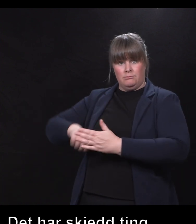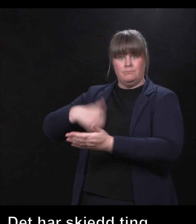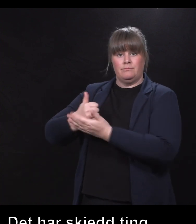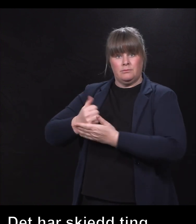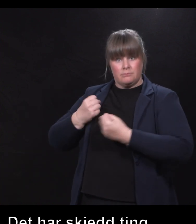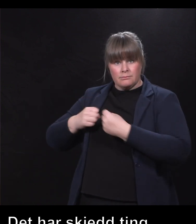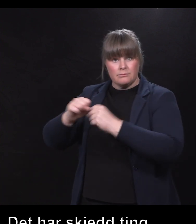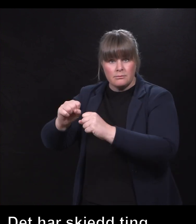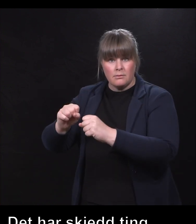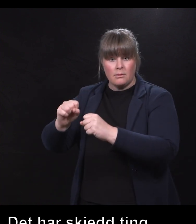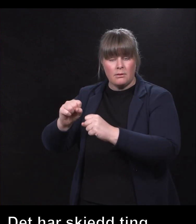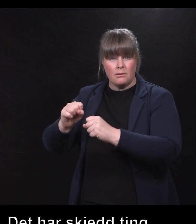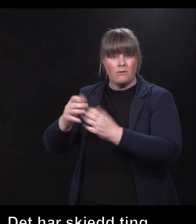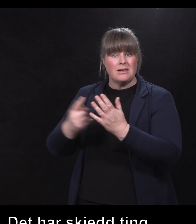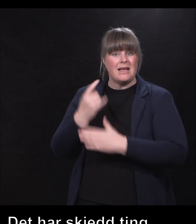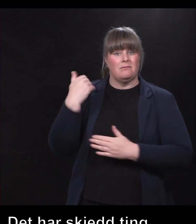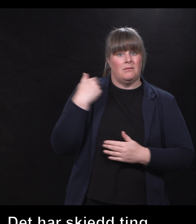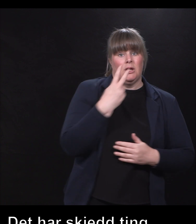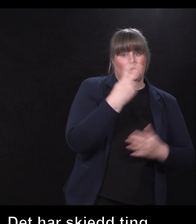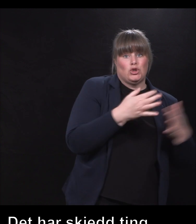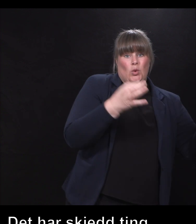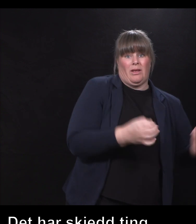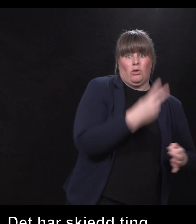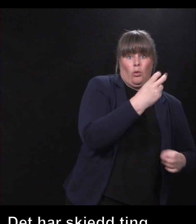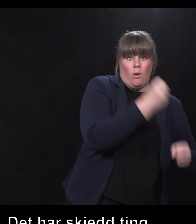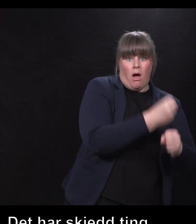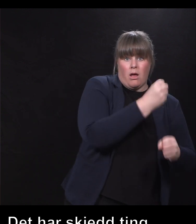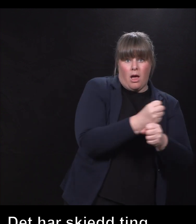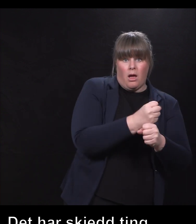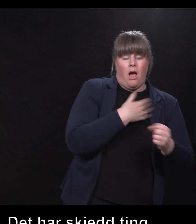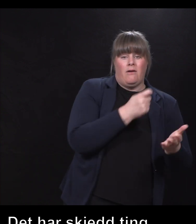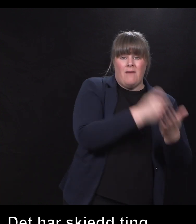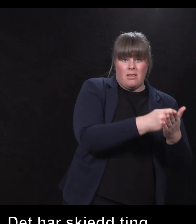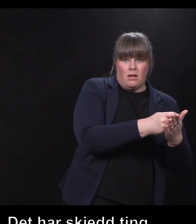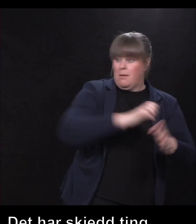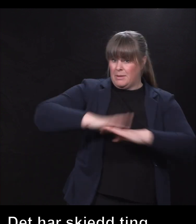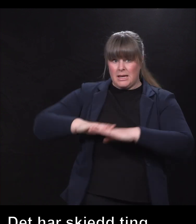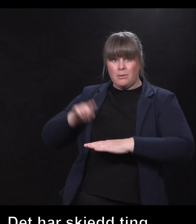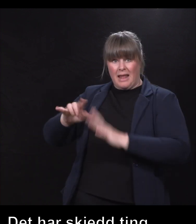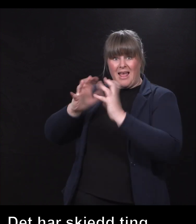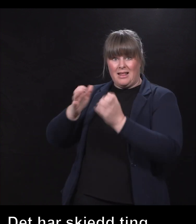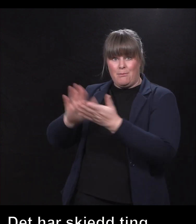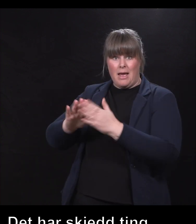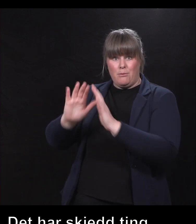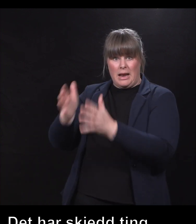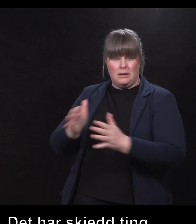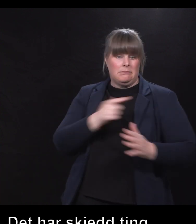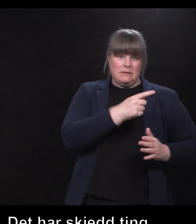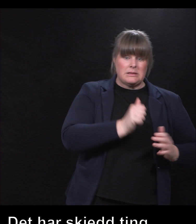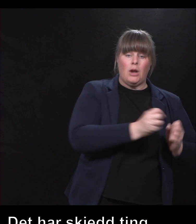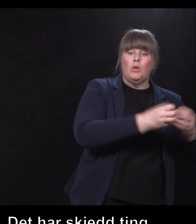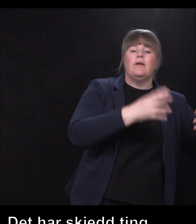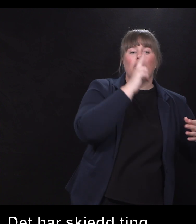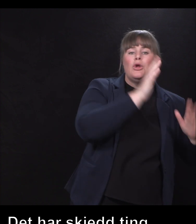har ført til at Stortinget ved to anledninger har vetat at basert på den helt med modell, så skal det utvikles en ny ordning innav.